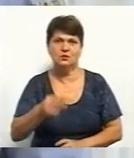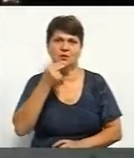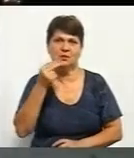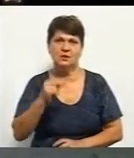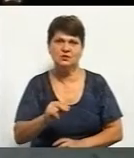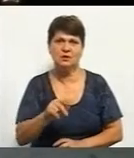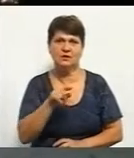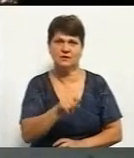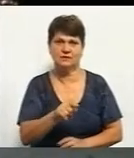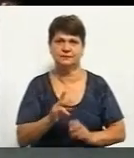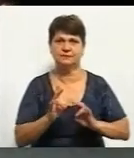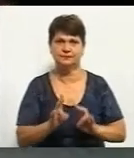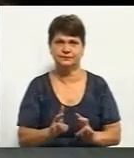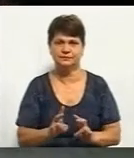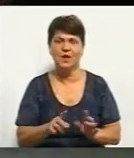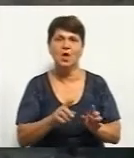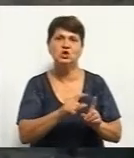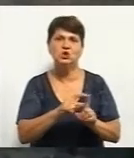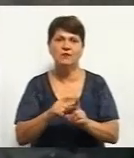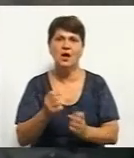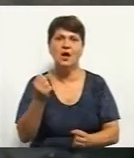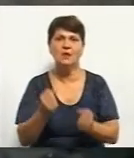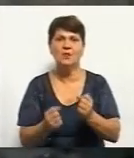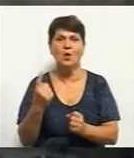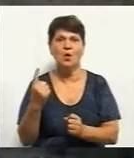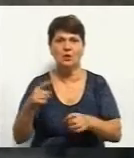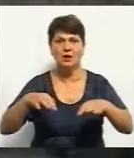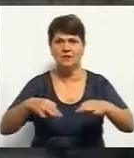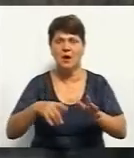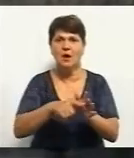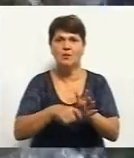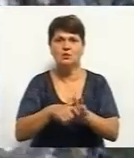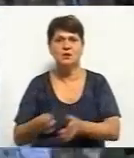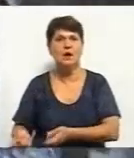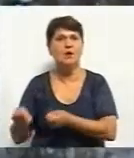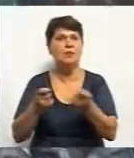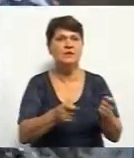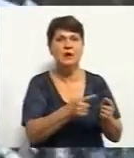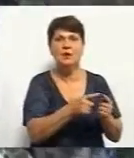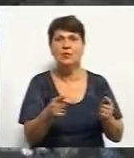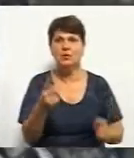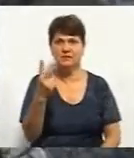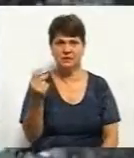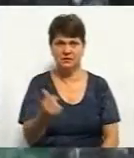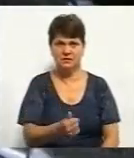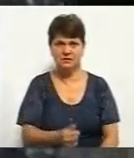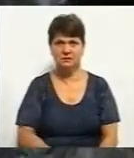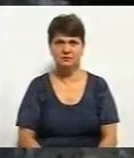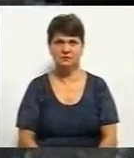вчинення. За словами водія, однієї з вантажівок сміття сюди привозили протягом двох тижнів.